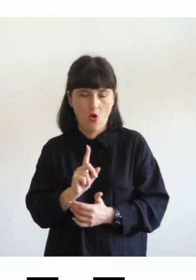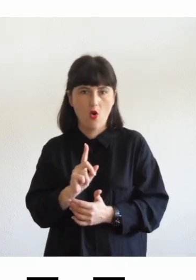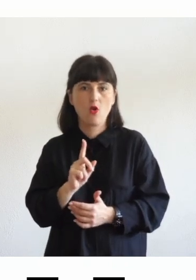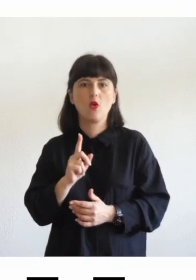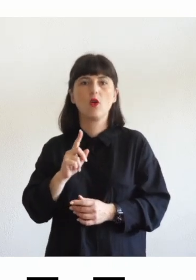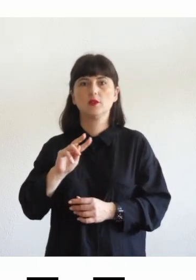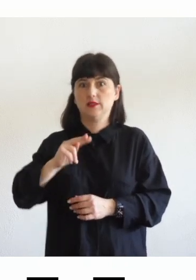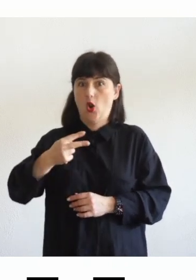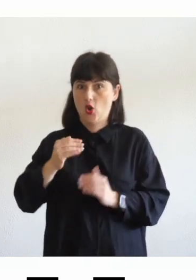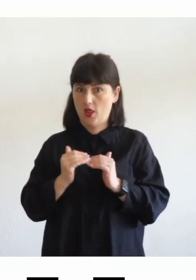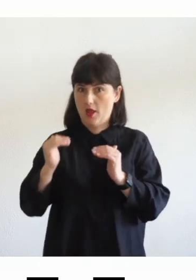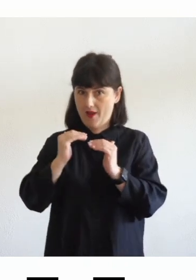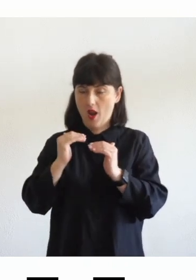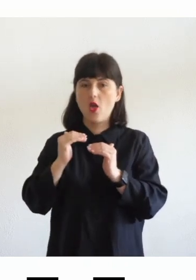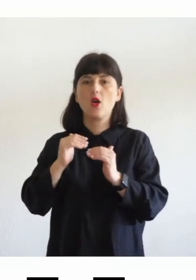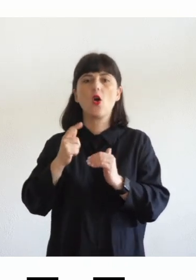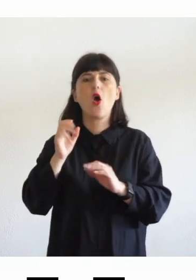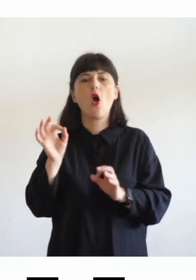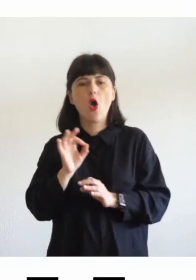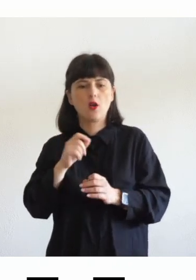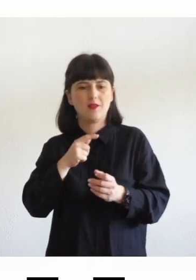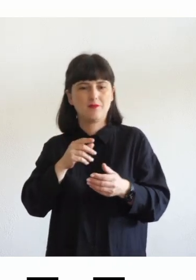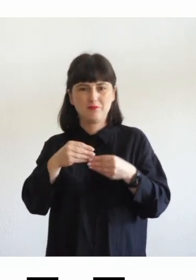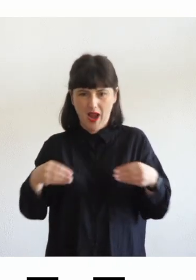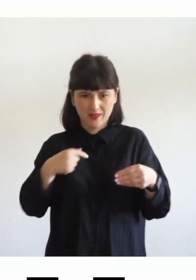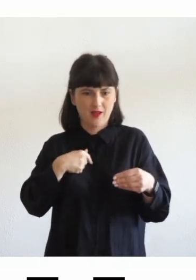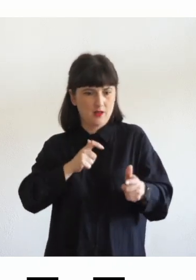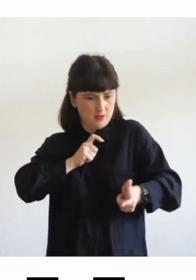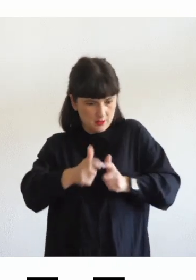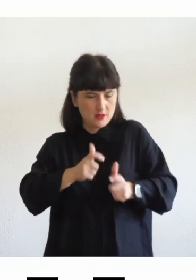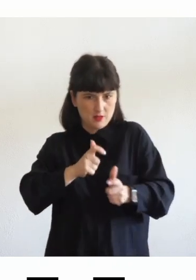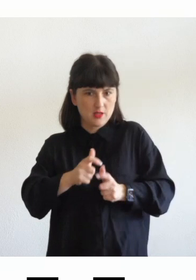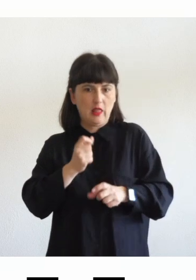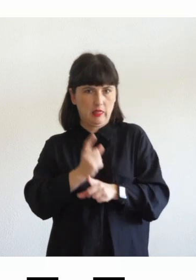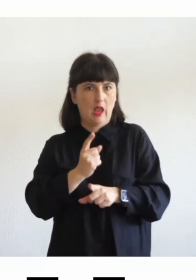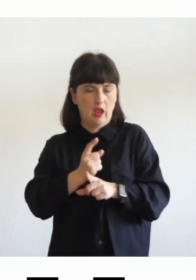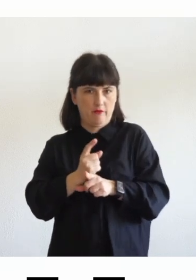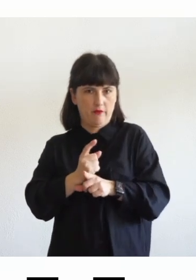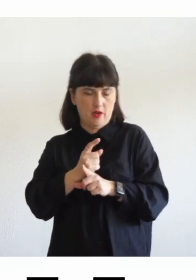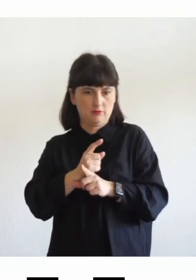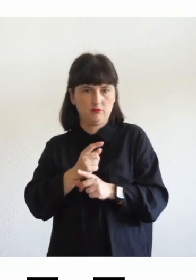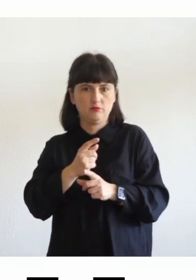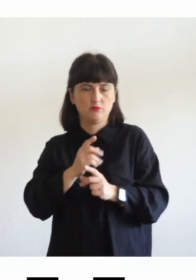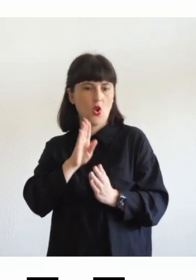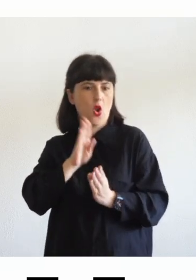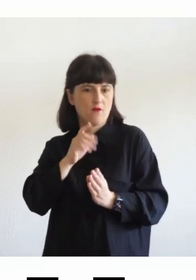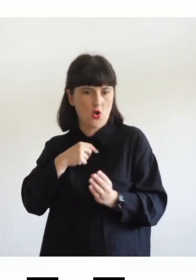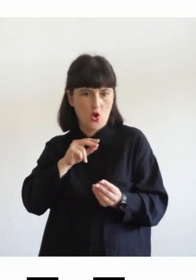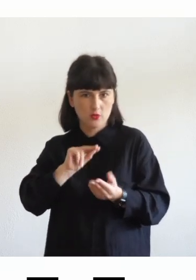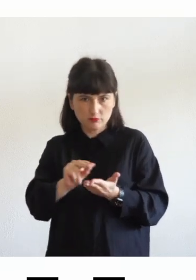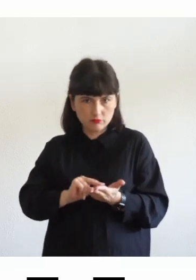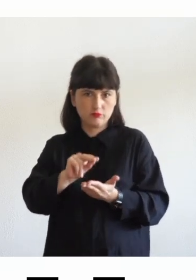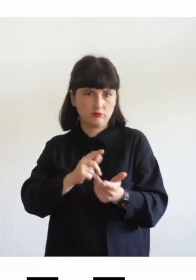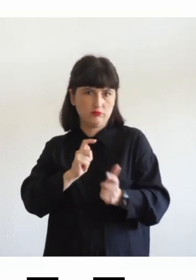'interazione con questi materiali e questi contenuti e in ultimo in